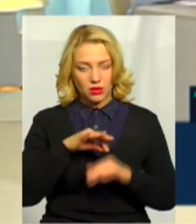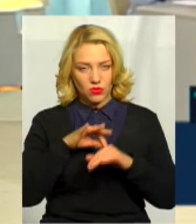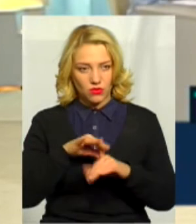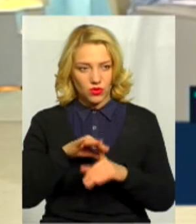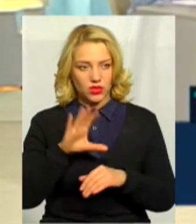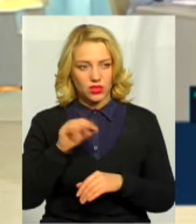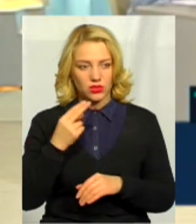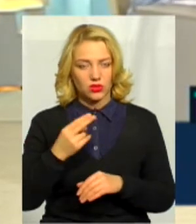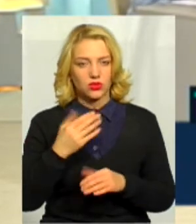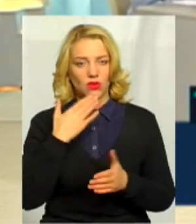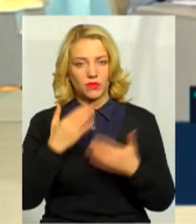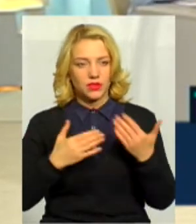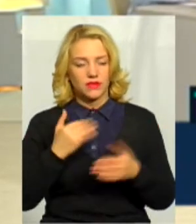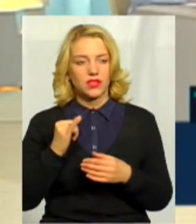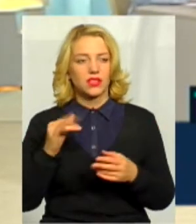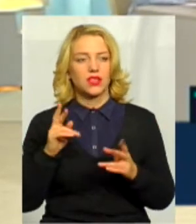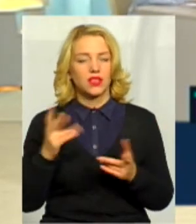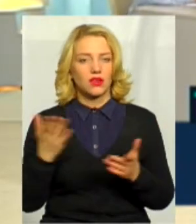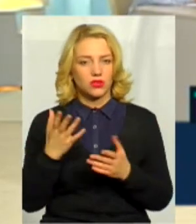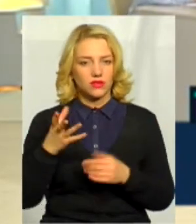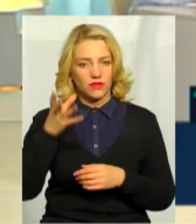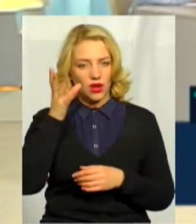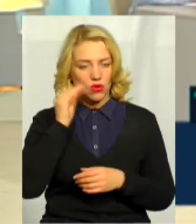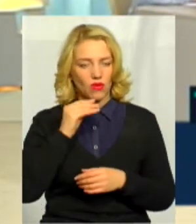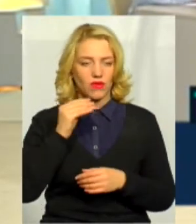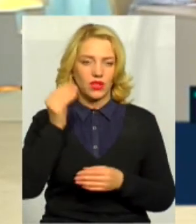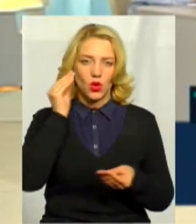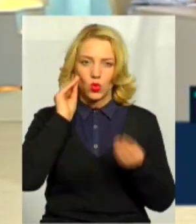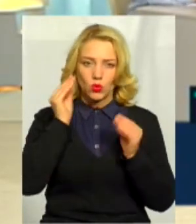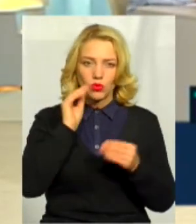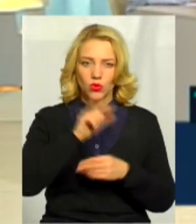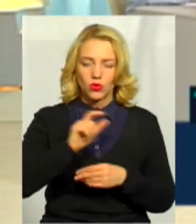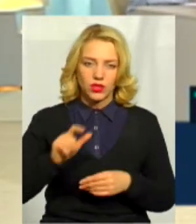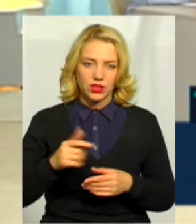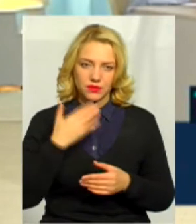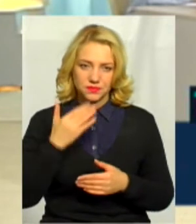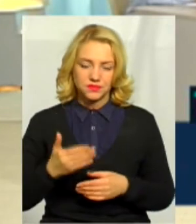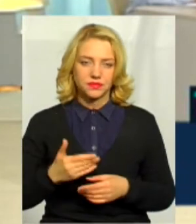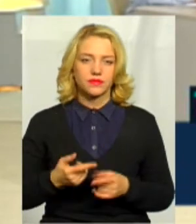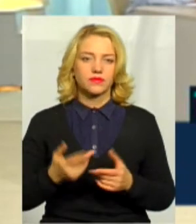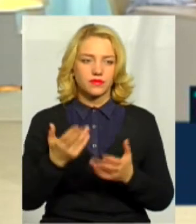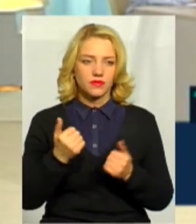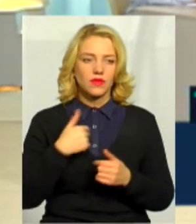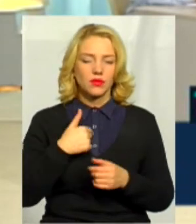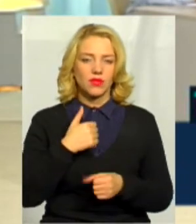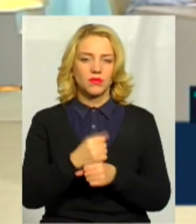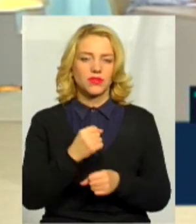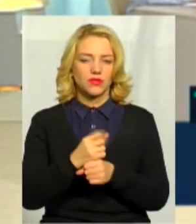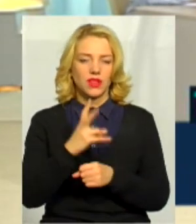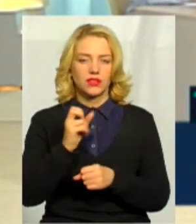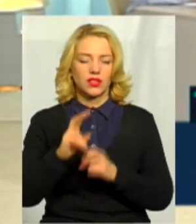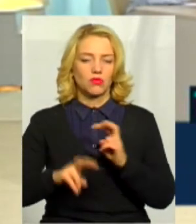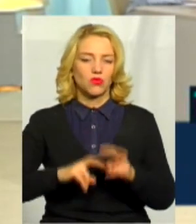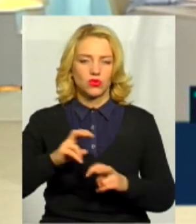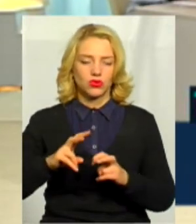соцопитування і якось враховували думку, чи врахуєте на майбутнє думку? Враховували. Ми працювали над пошуком назви